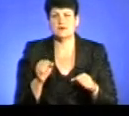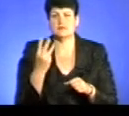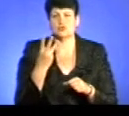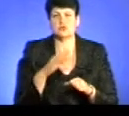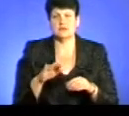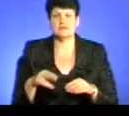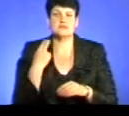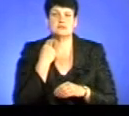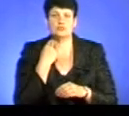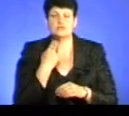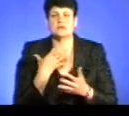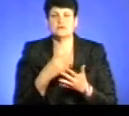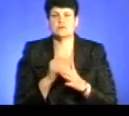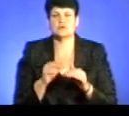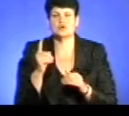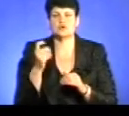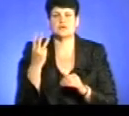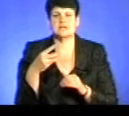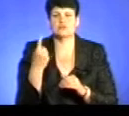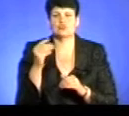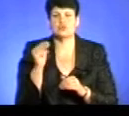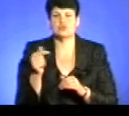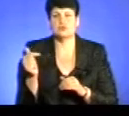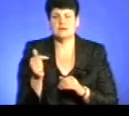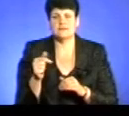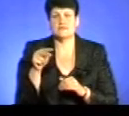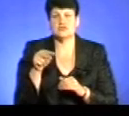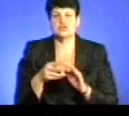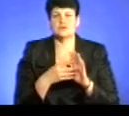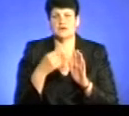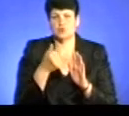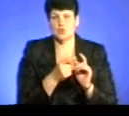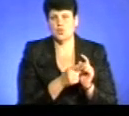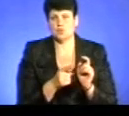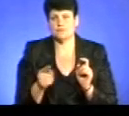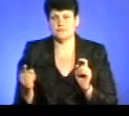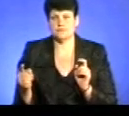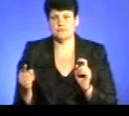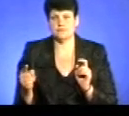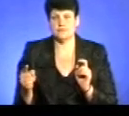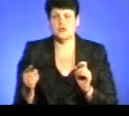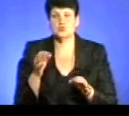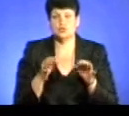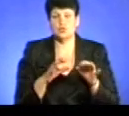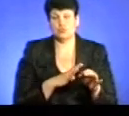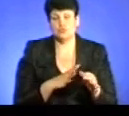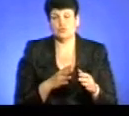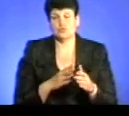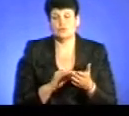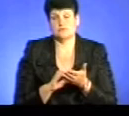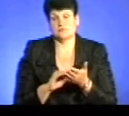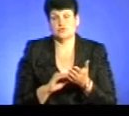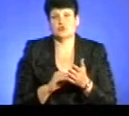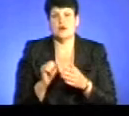своїм трьом дітям 131 тисячу гривень з 2009 року, тому що саме судом було встановлено, що аліменти